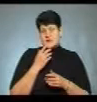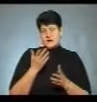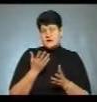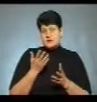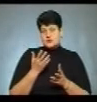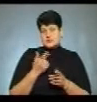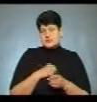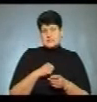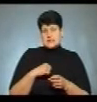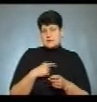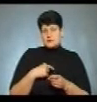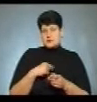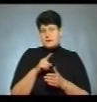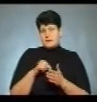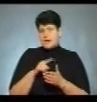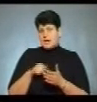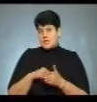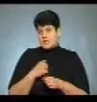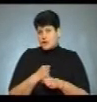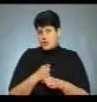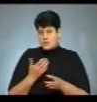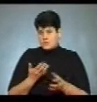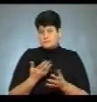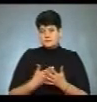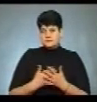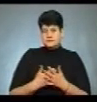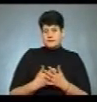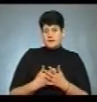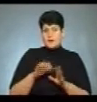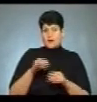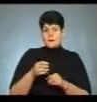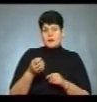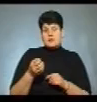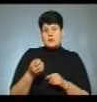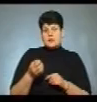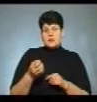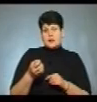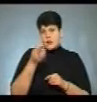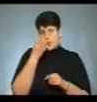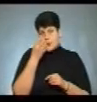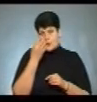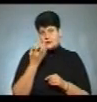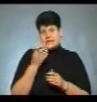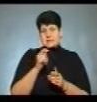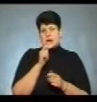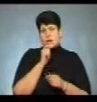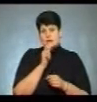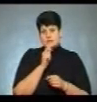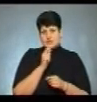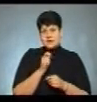знаєте, собі самі заготовляють запитання, потім клоуни їм, ну, клоуни – мається, кореспонденти.